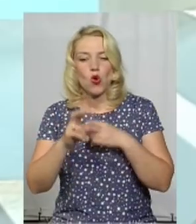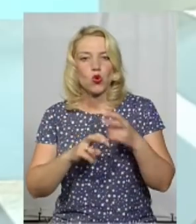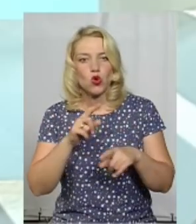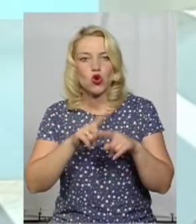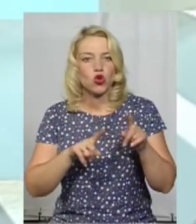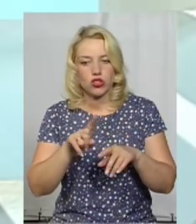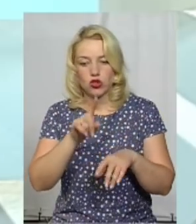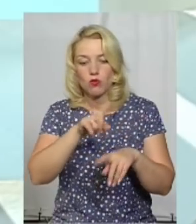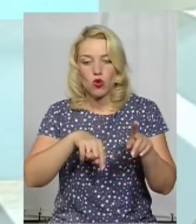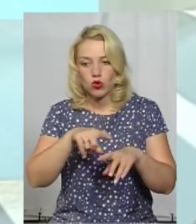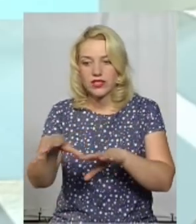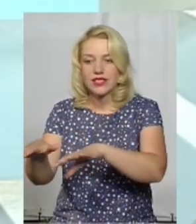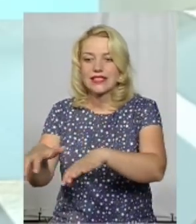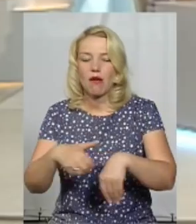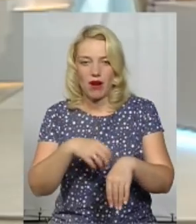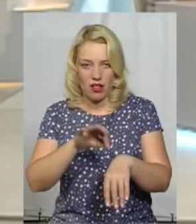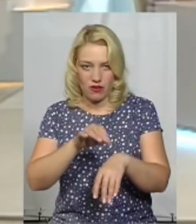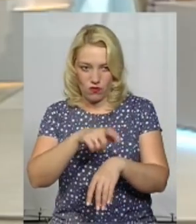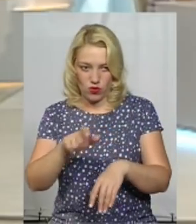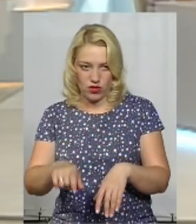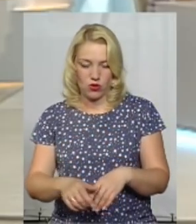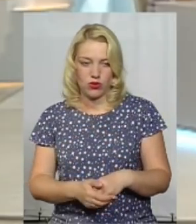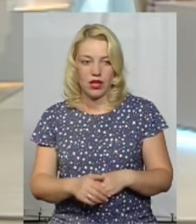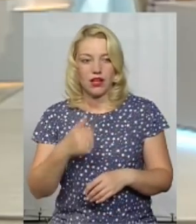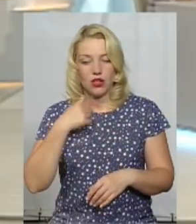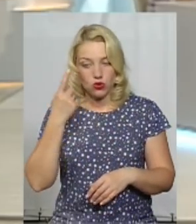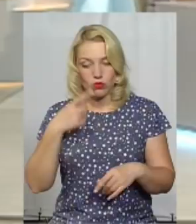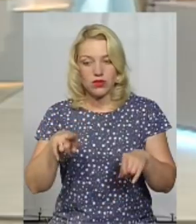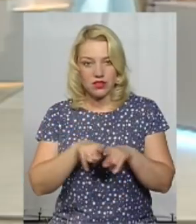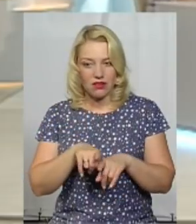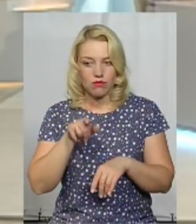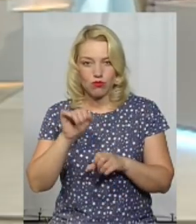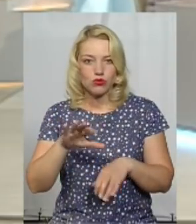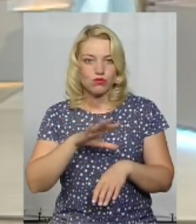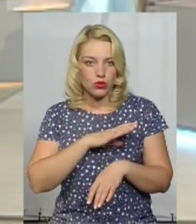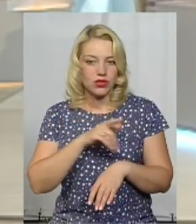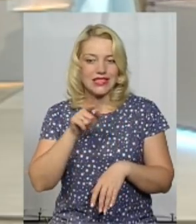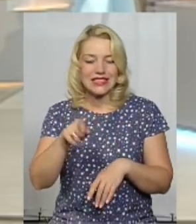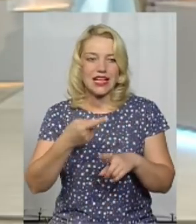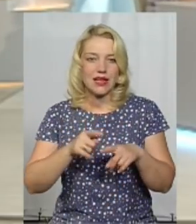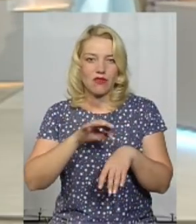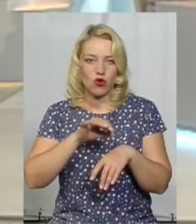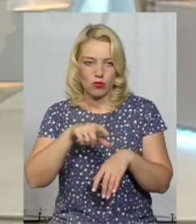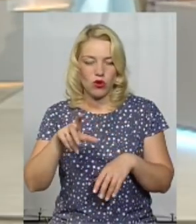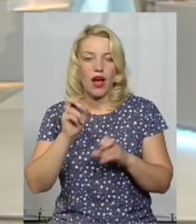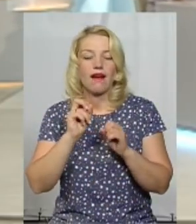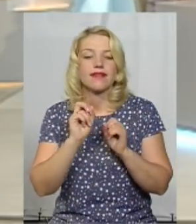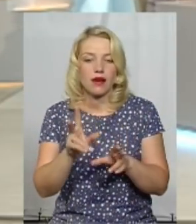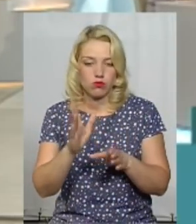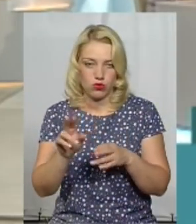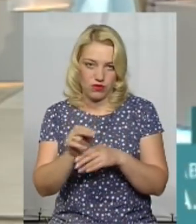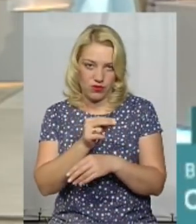вони забрали їх додому. Я думаю, що з тими підлеглими якраз так стається. Як ви правлятимете